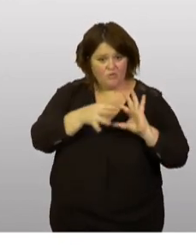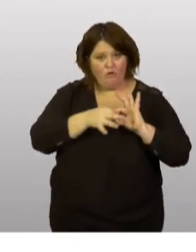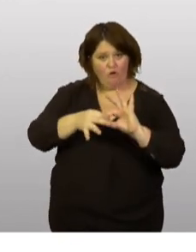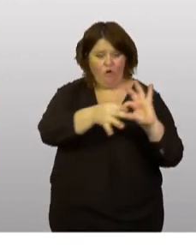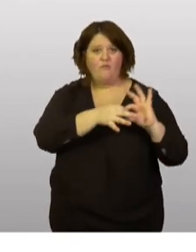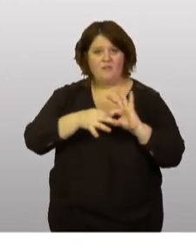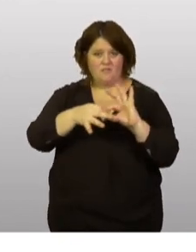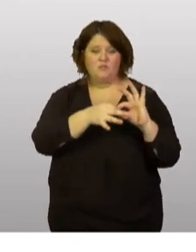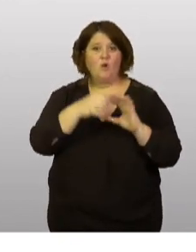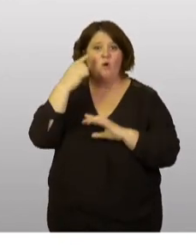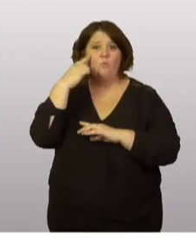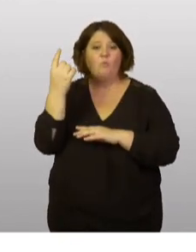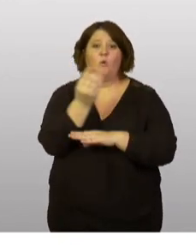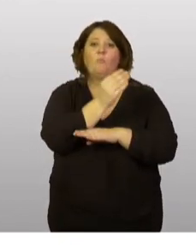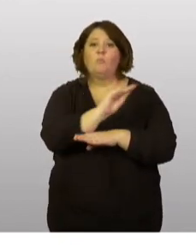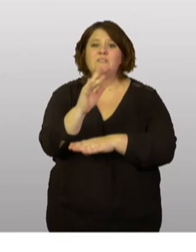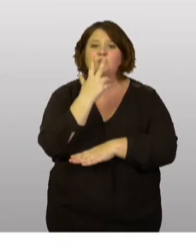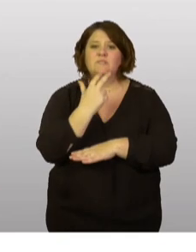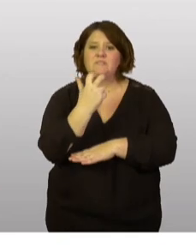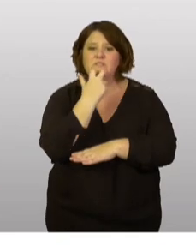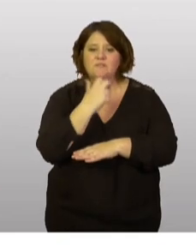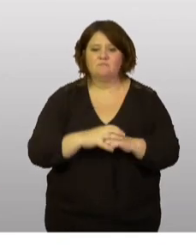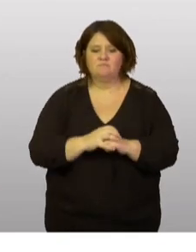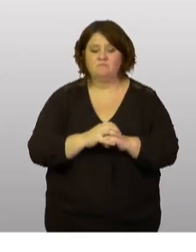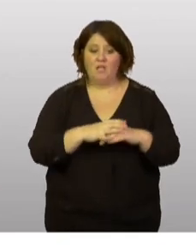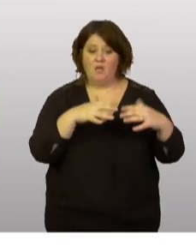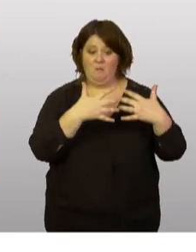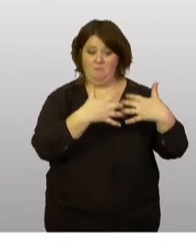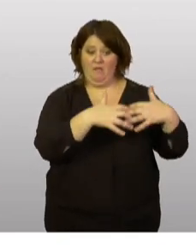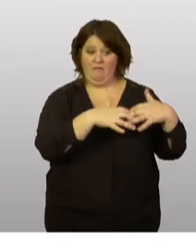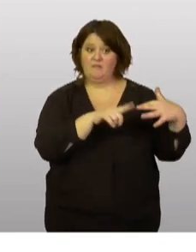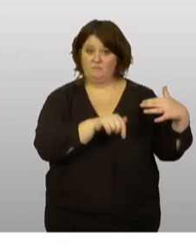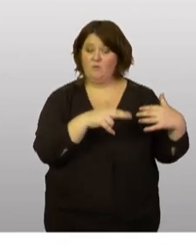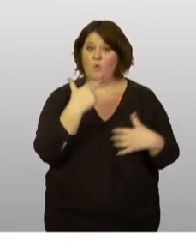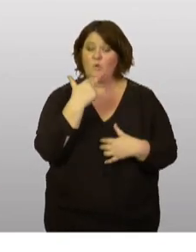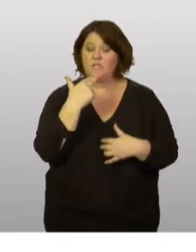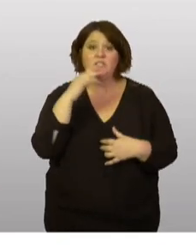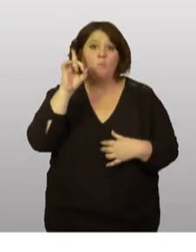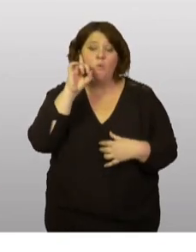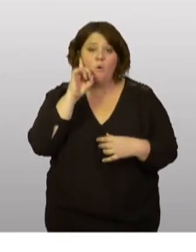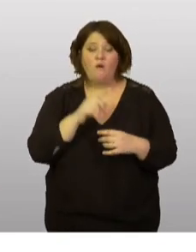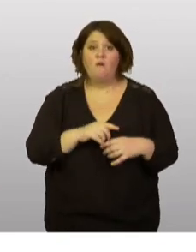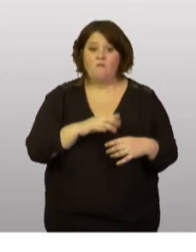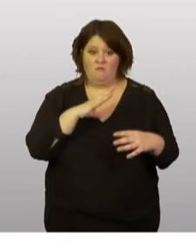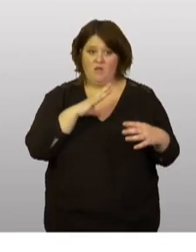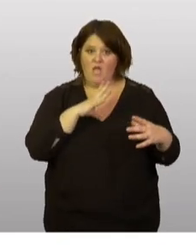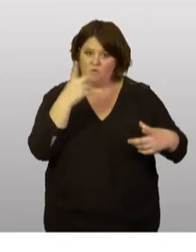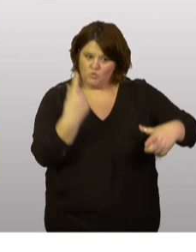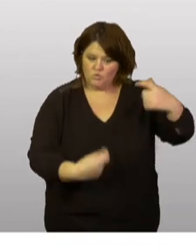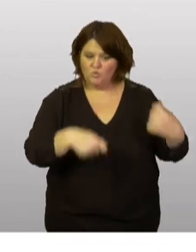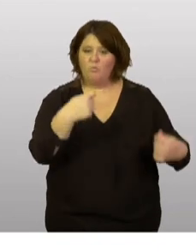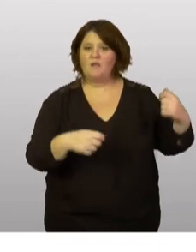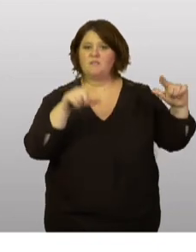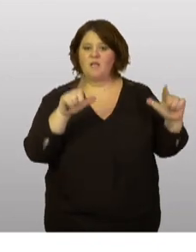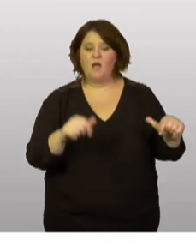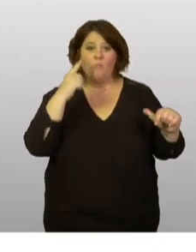dans le cadre de la protection civile. Et c'est un mécanisme que l'on utilise parce qu'il permet justement assez de souplesse pour